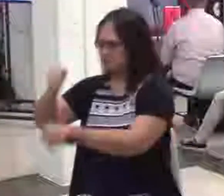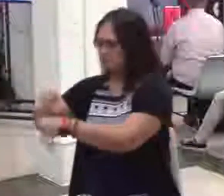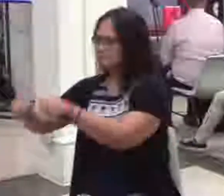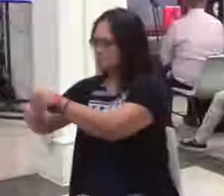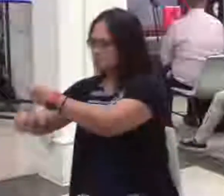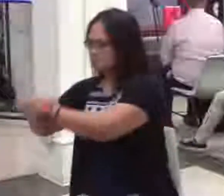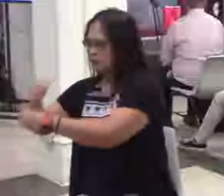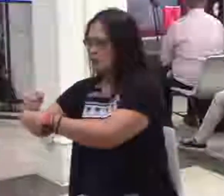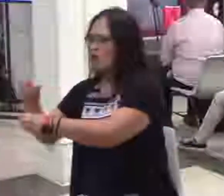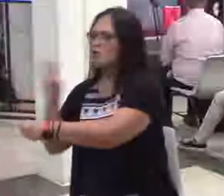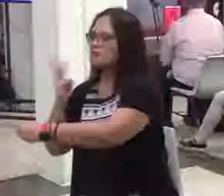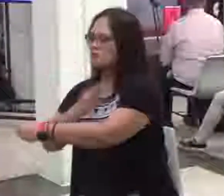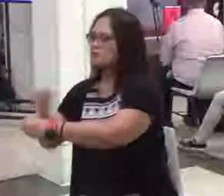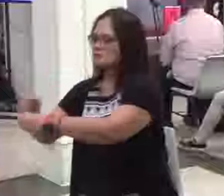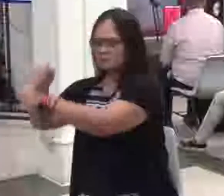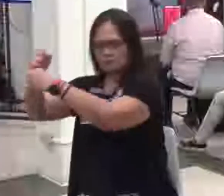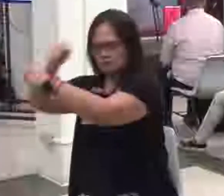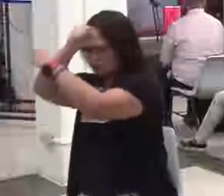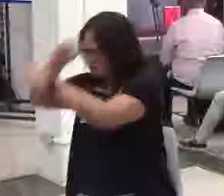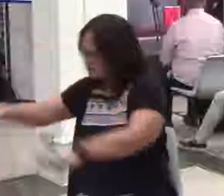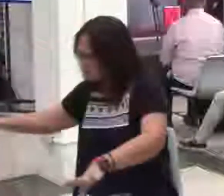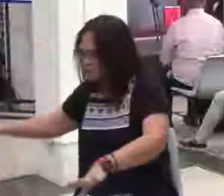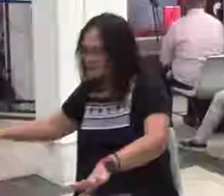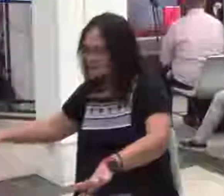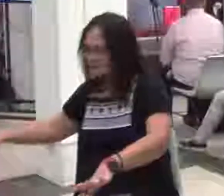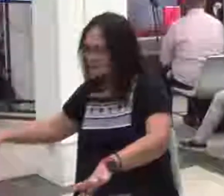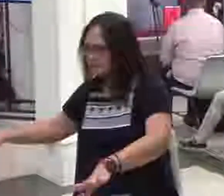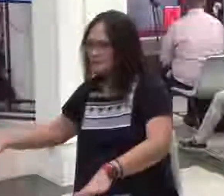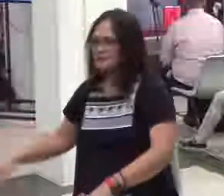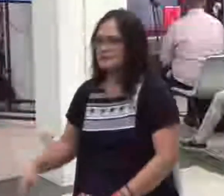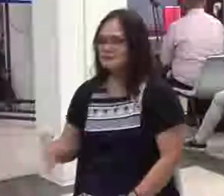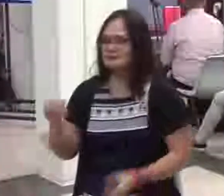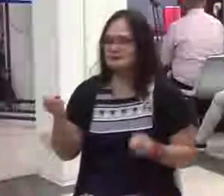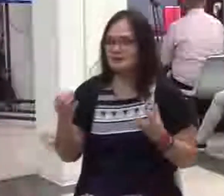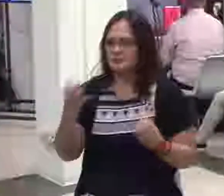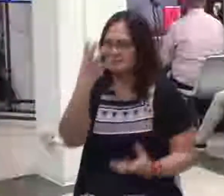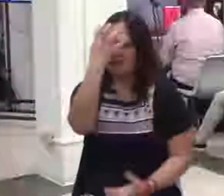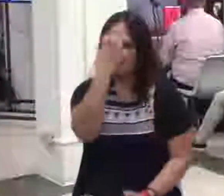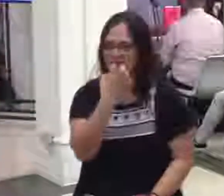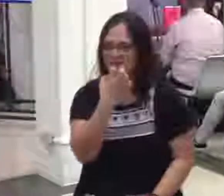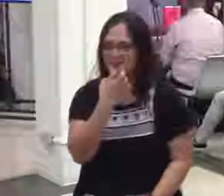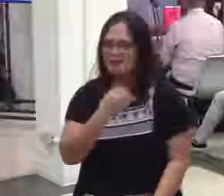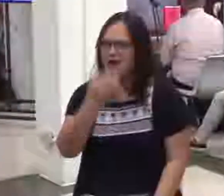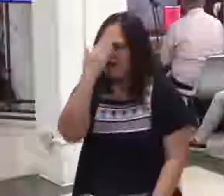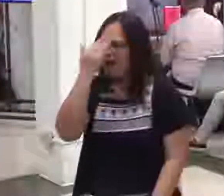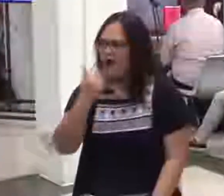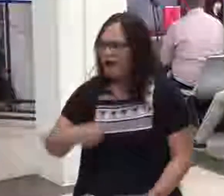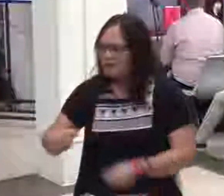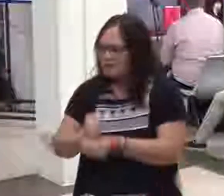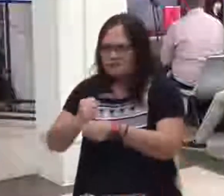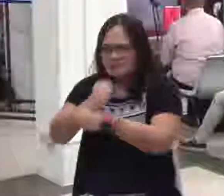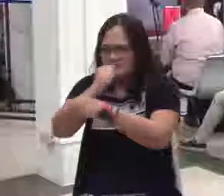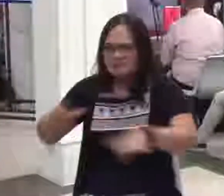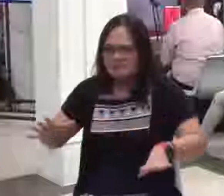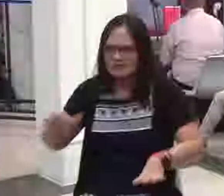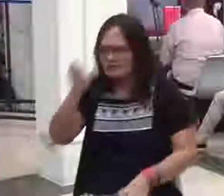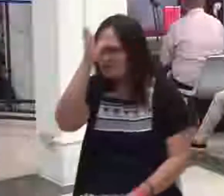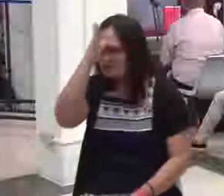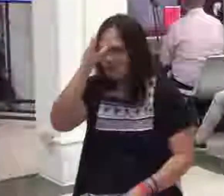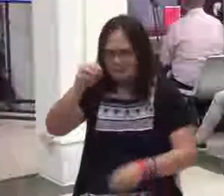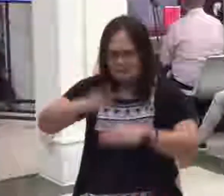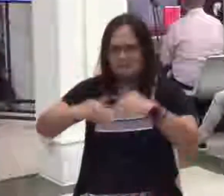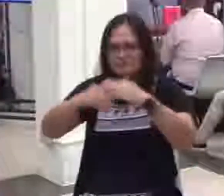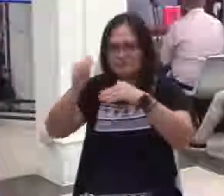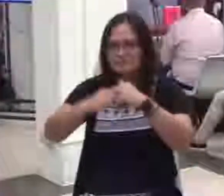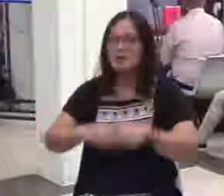sa akin. Ba't daw gigibain yung building ni tatay. Okay? So, anyway, natayo yung